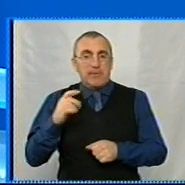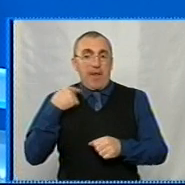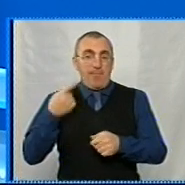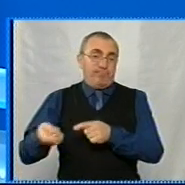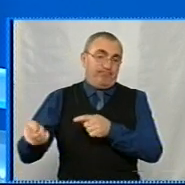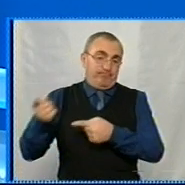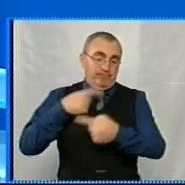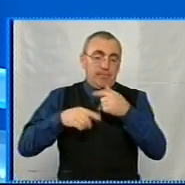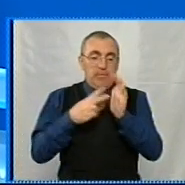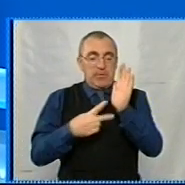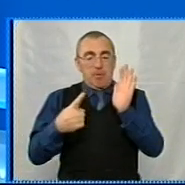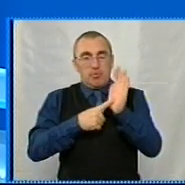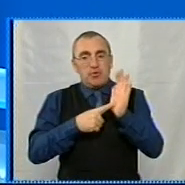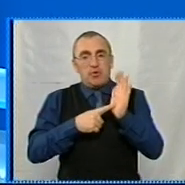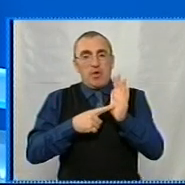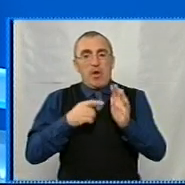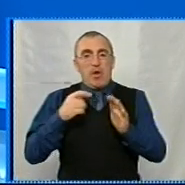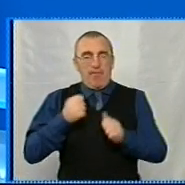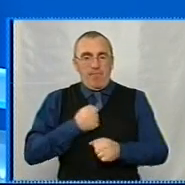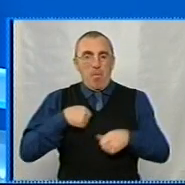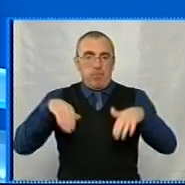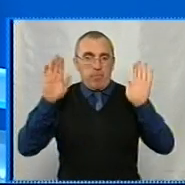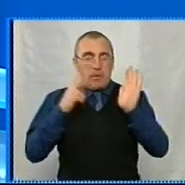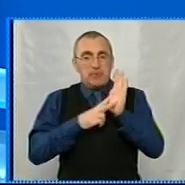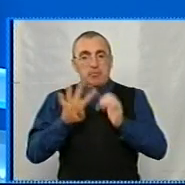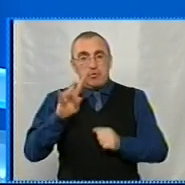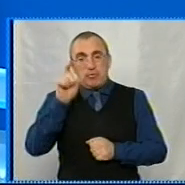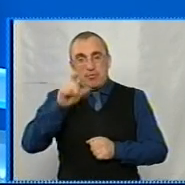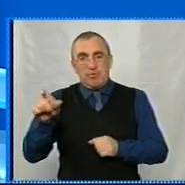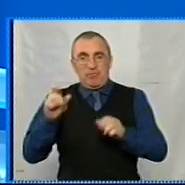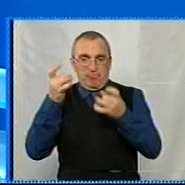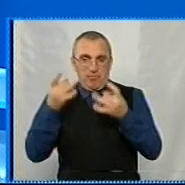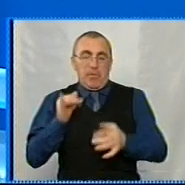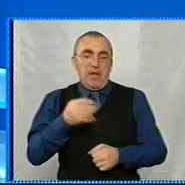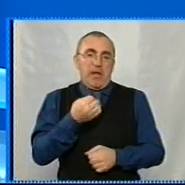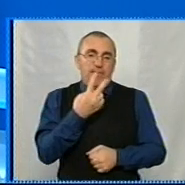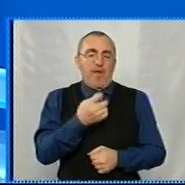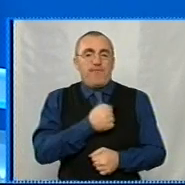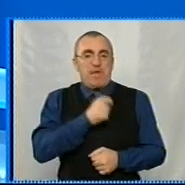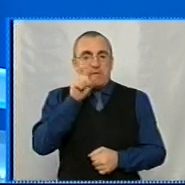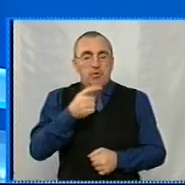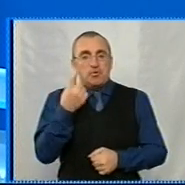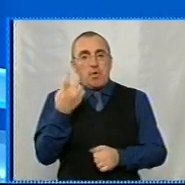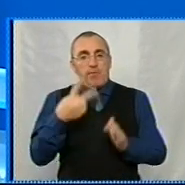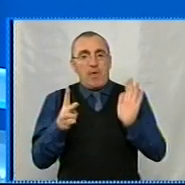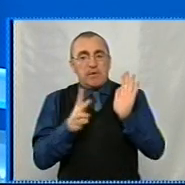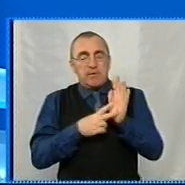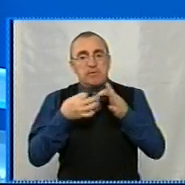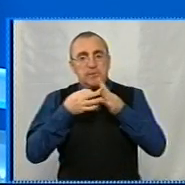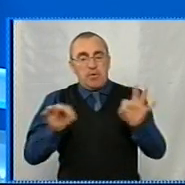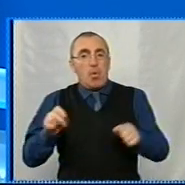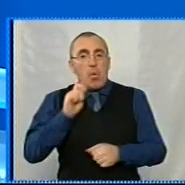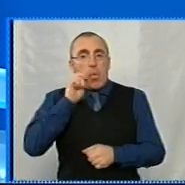76 українських полонених, 64 цивільних і 12 військових. 127 звільнили з